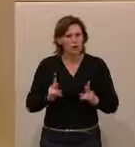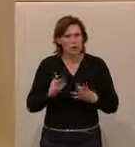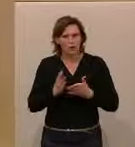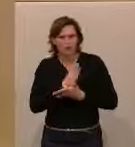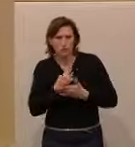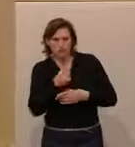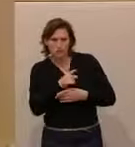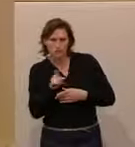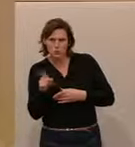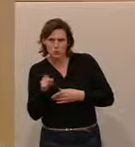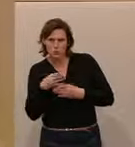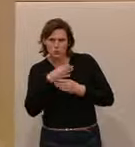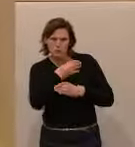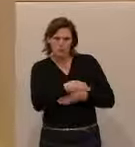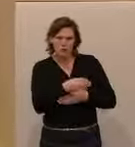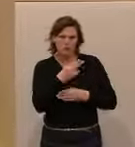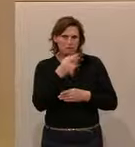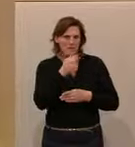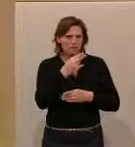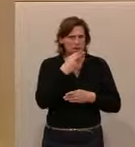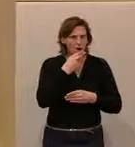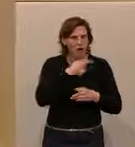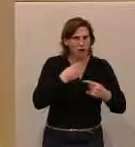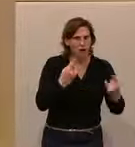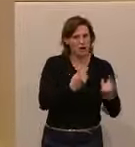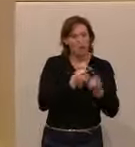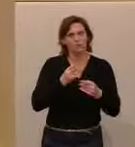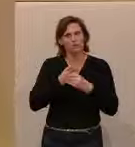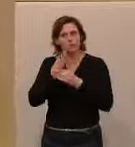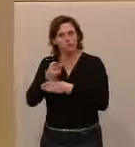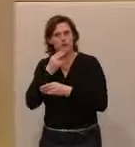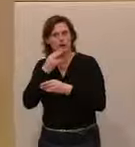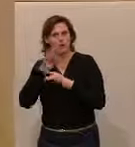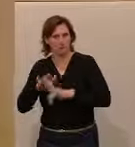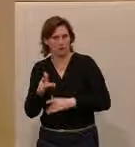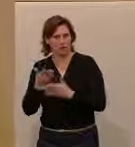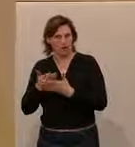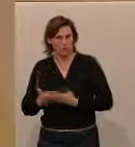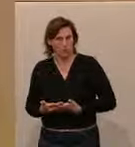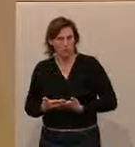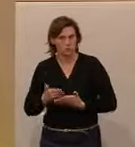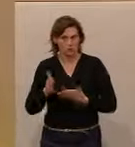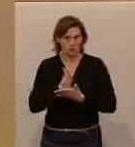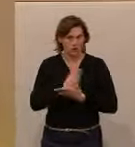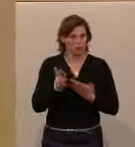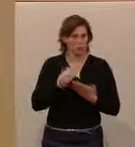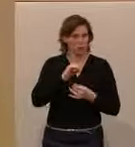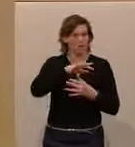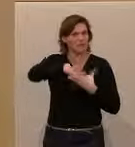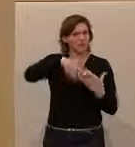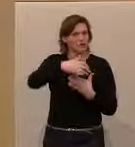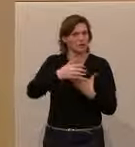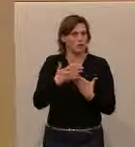ich entscheide mich, ich gehe in ein Nichtraucherlokal, ich gehe in ein Raucherlokal oder ich gehe in ein sogenanntes gemischtes